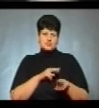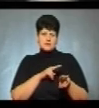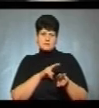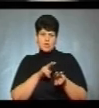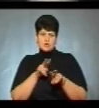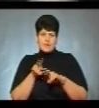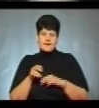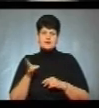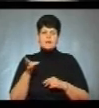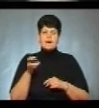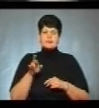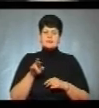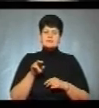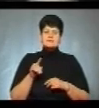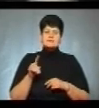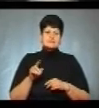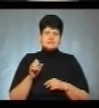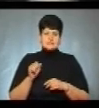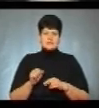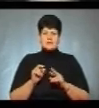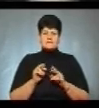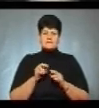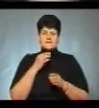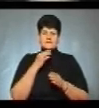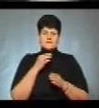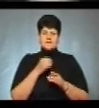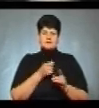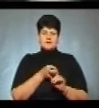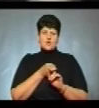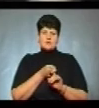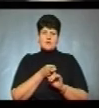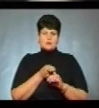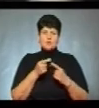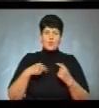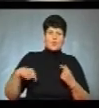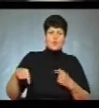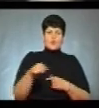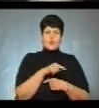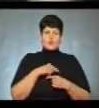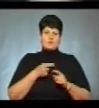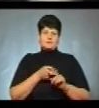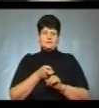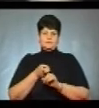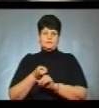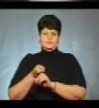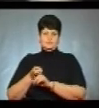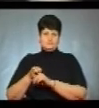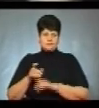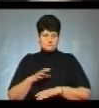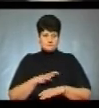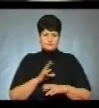як відповідно за контактами, визначається коло контактних, тобто ті, які контактували,